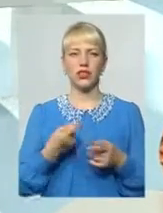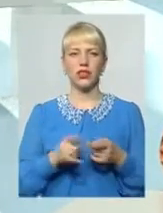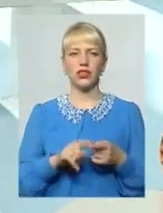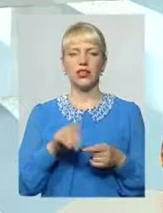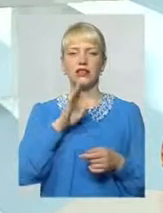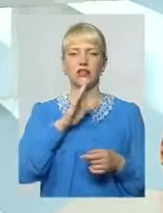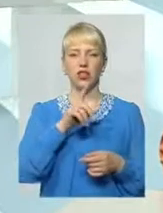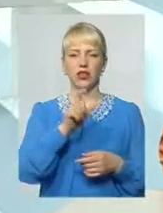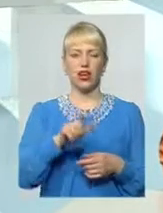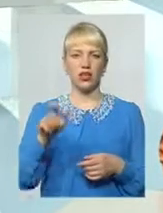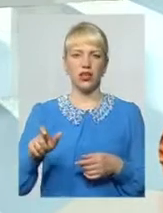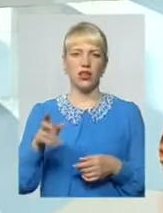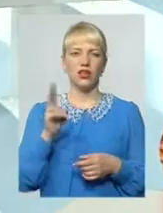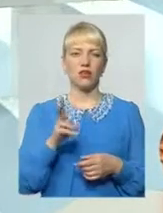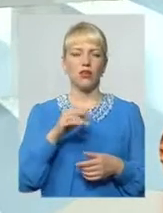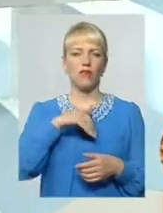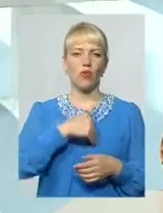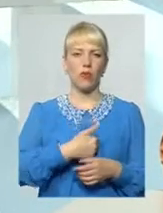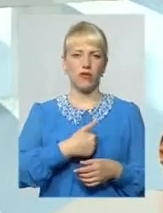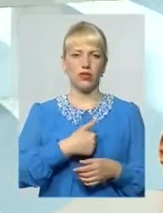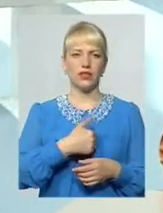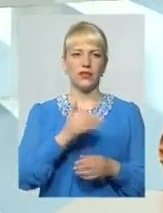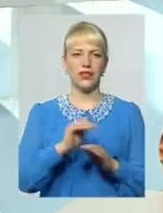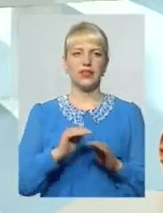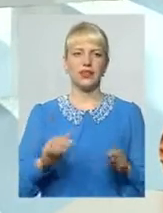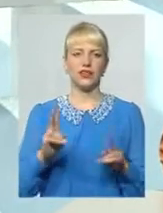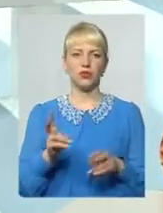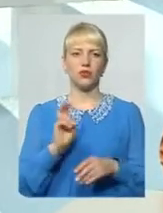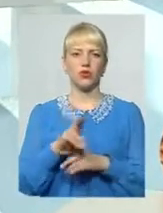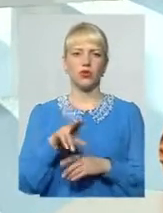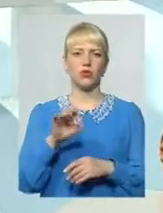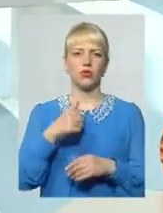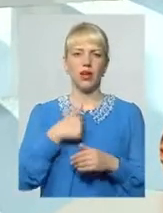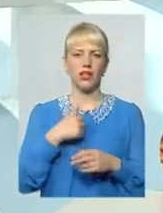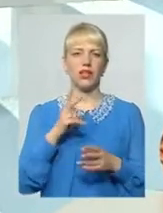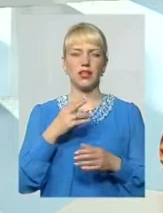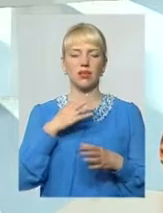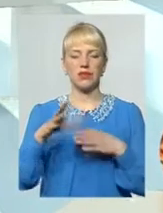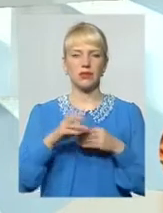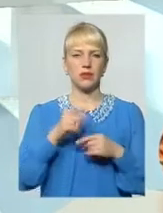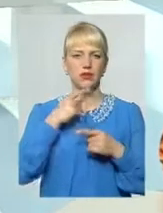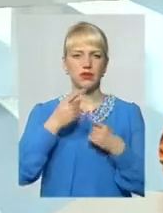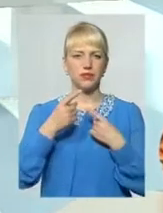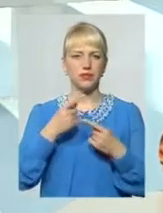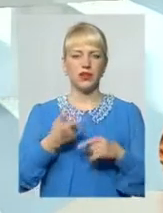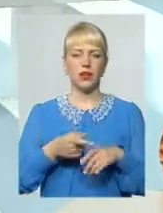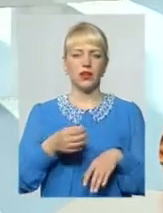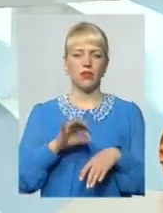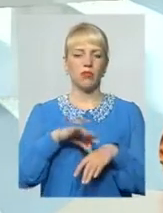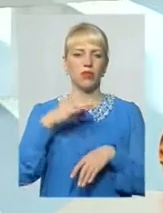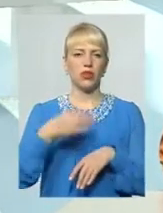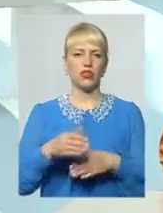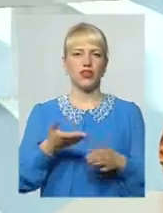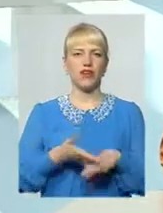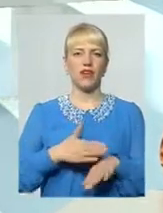дівчатах, які вдови і дітки, які приходять до мене З якими дуже тісно спілкуюся і їм дуже боляче і важко